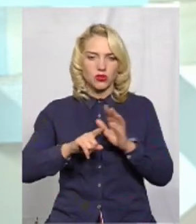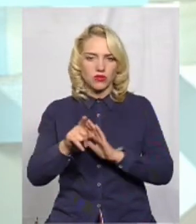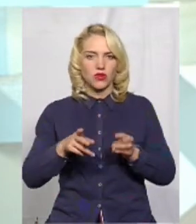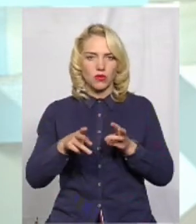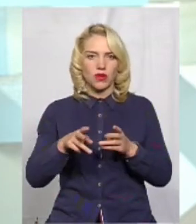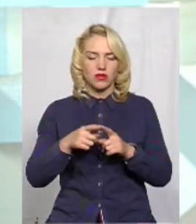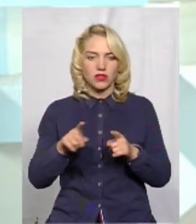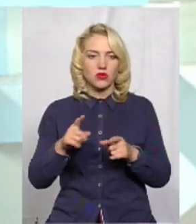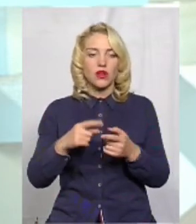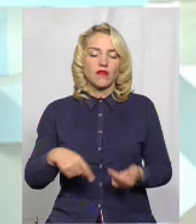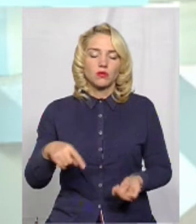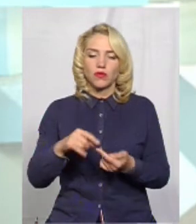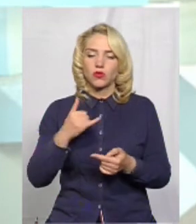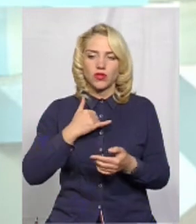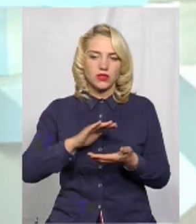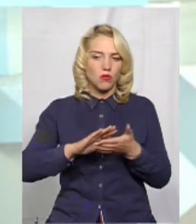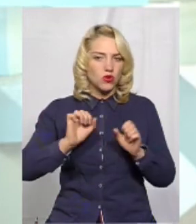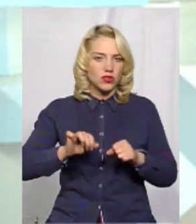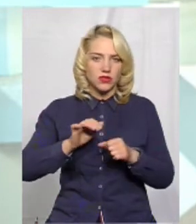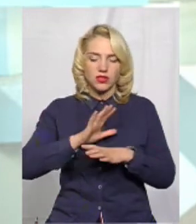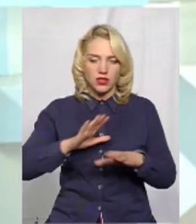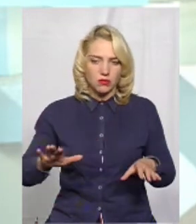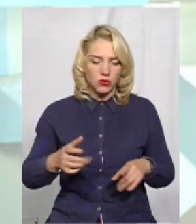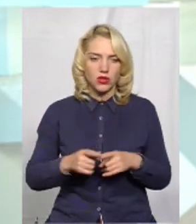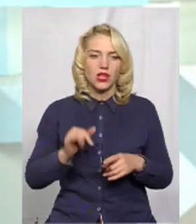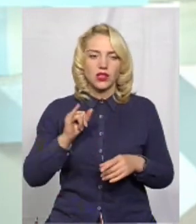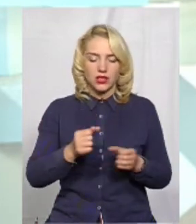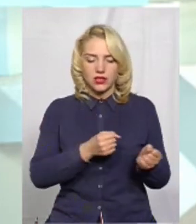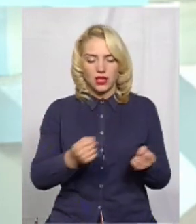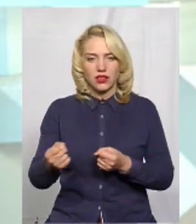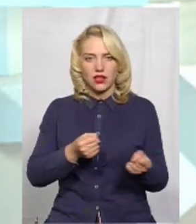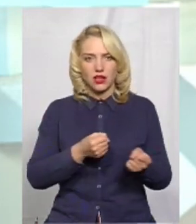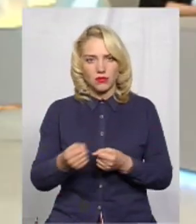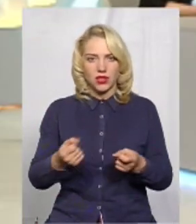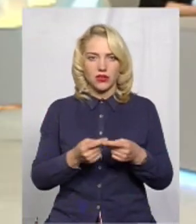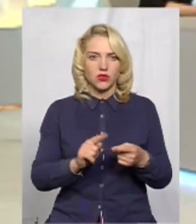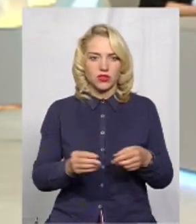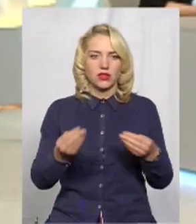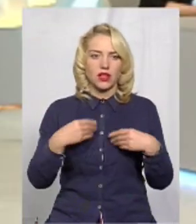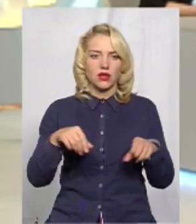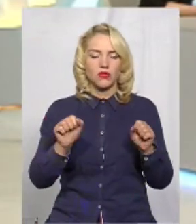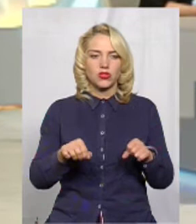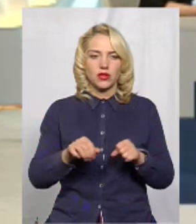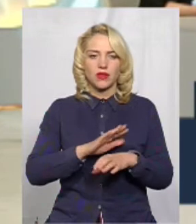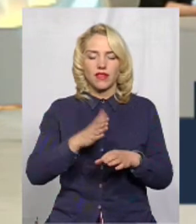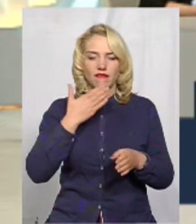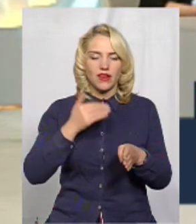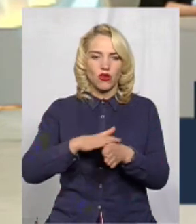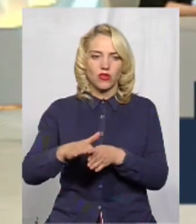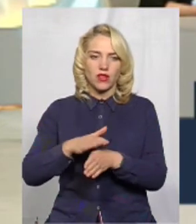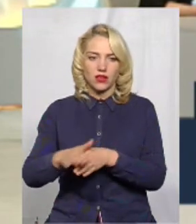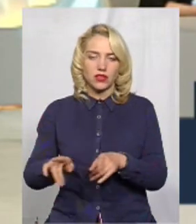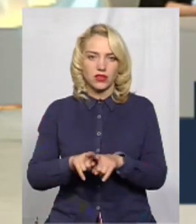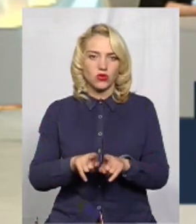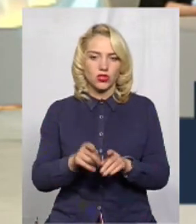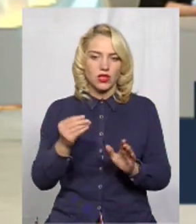ніяких можливостей в нього не було, бо не було номінацій. І оці затримки дали нам можливість знову невиконання, як також